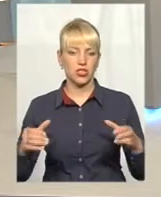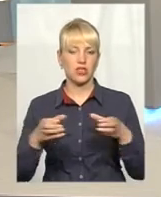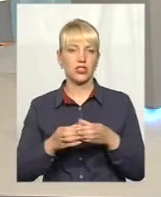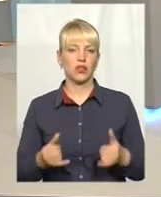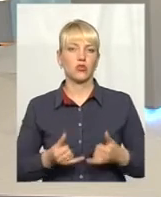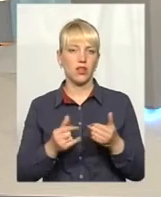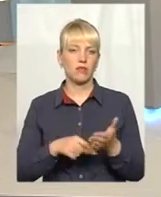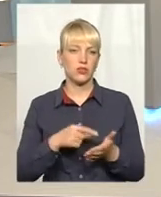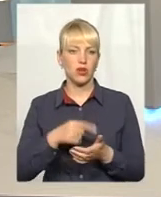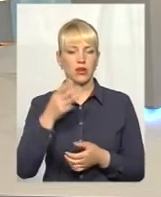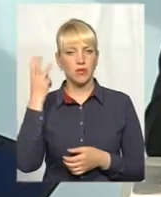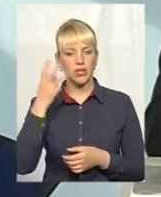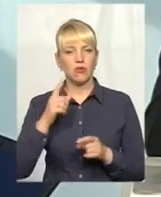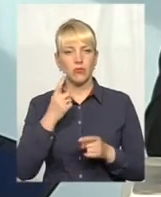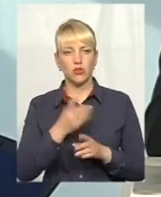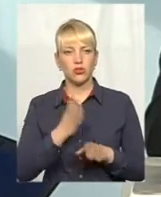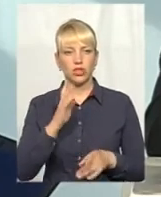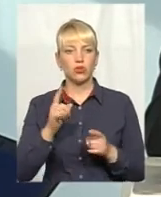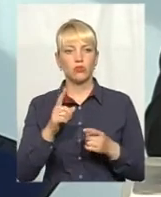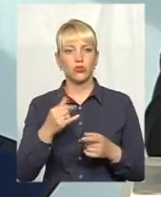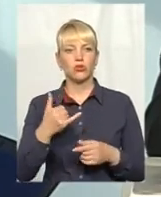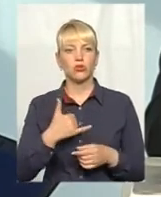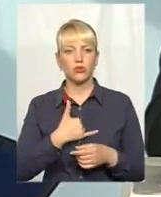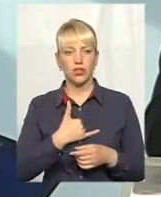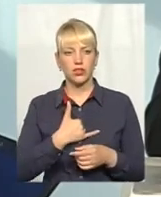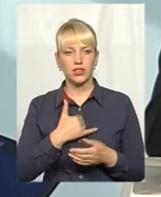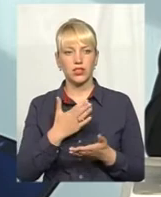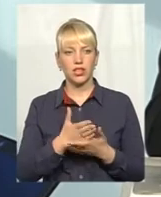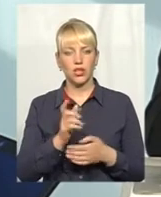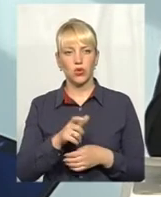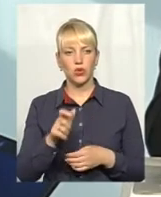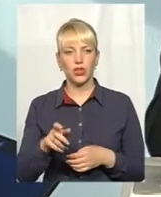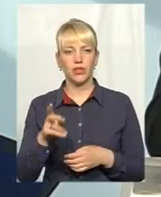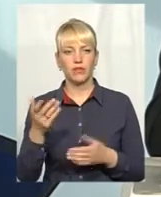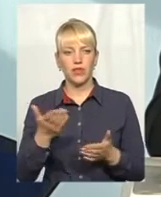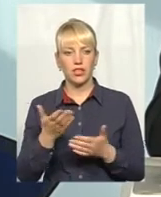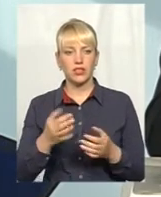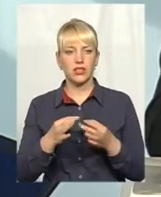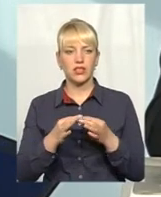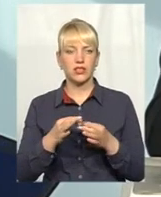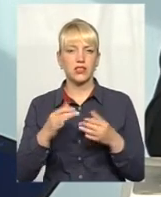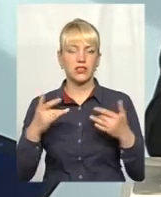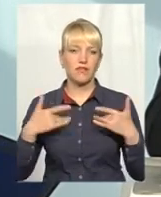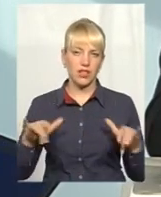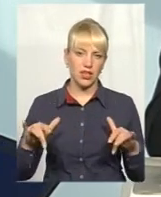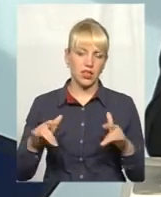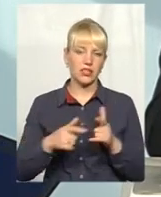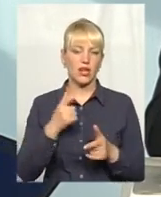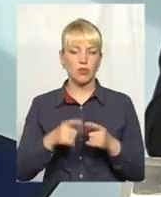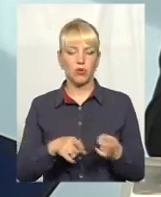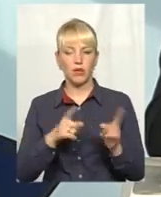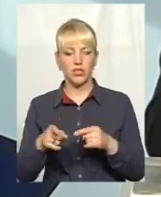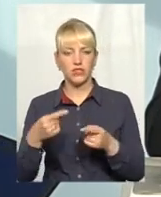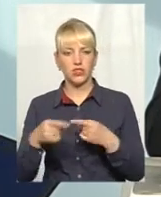Хмельницького в першу чергу, тому що у нас є люди, які звільнилися або перейшли в інші